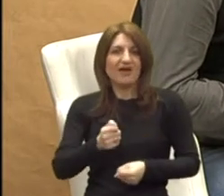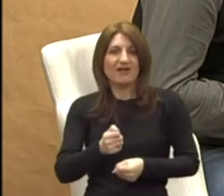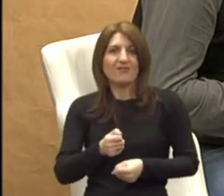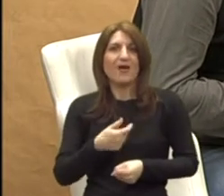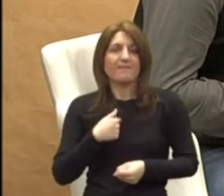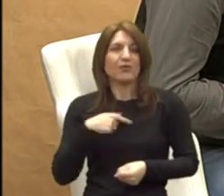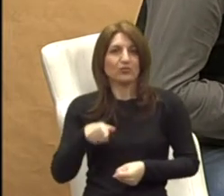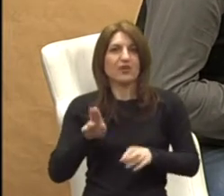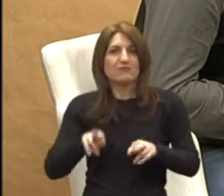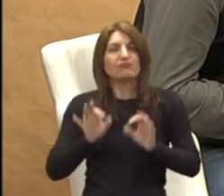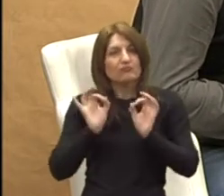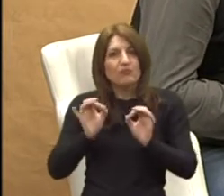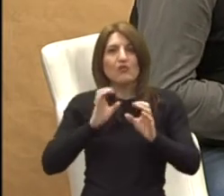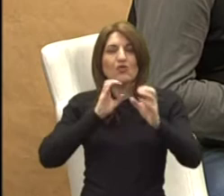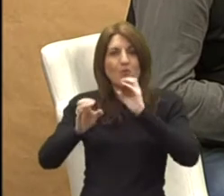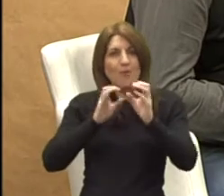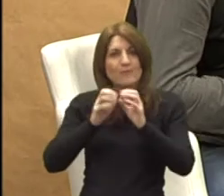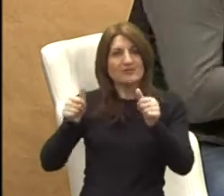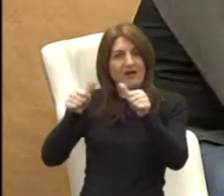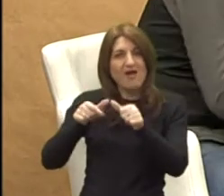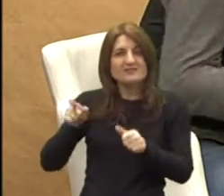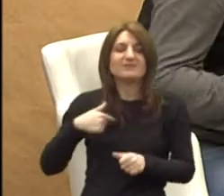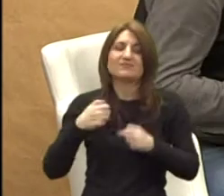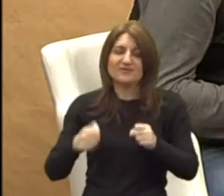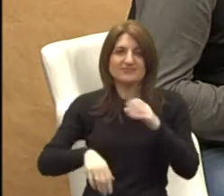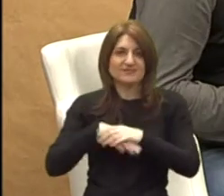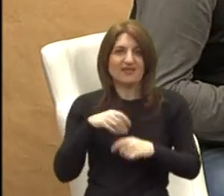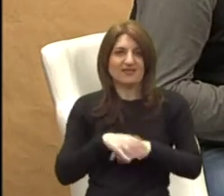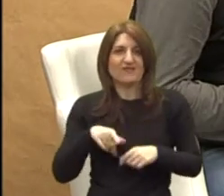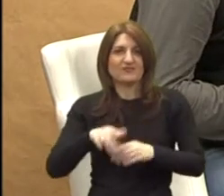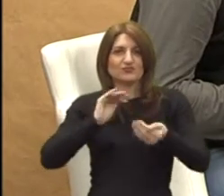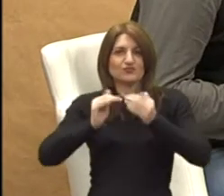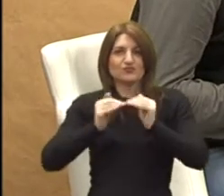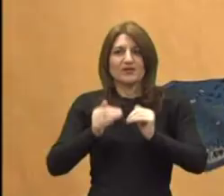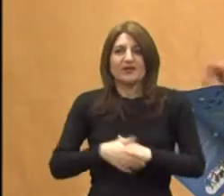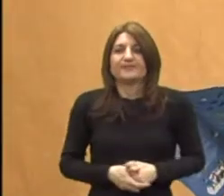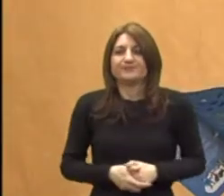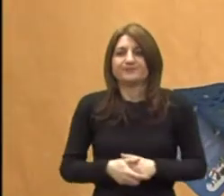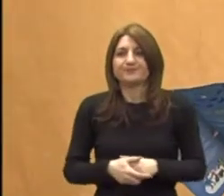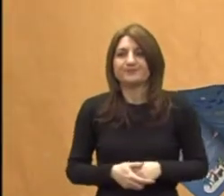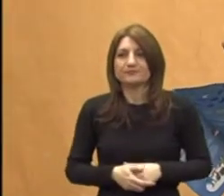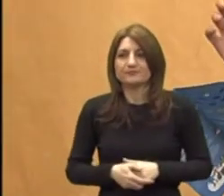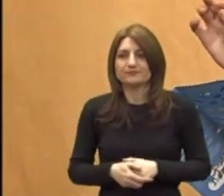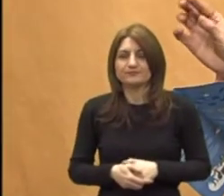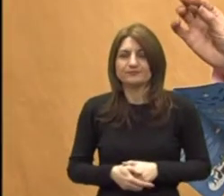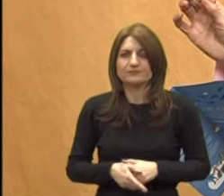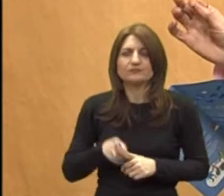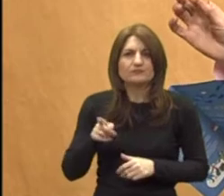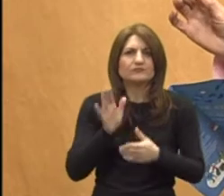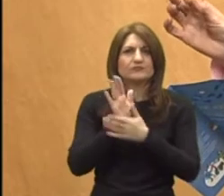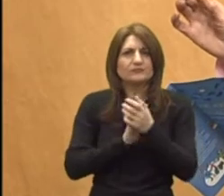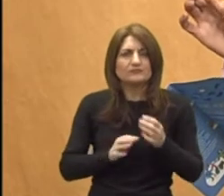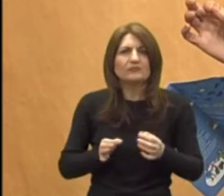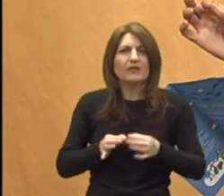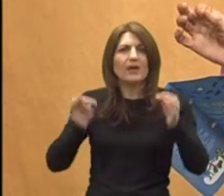Mi tu imamo jako dobru komunikaciju i zadovoljni smo tom suradnjem. Znači, ovdje više partnernog projekta je nastao sa